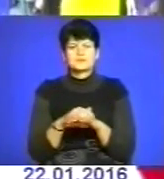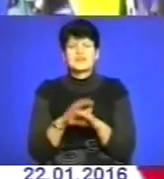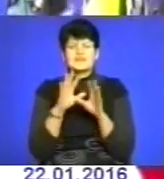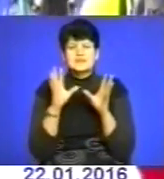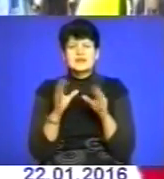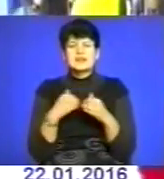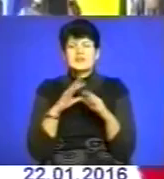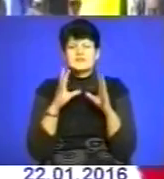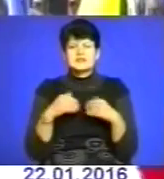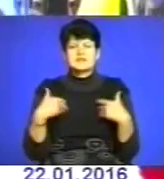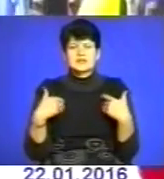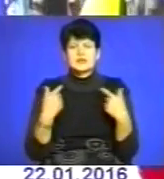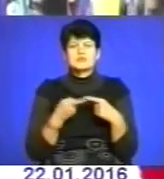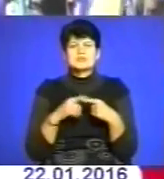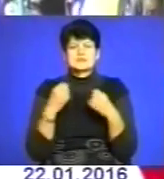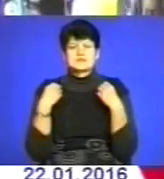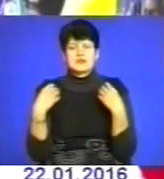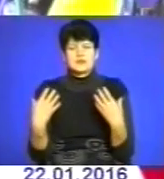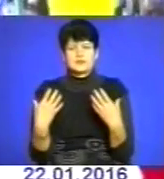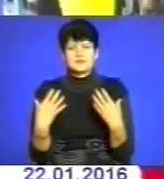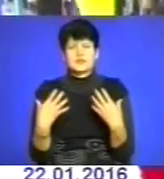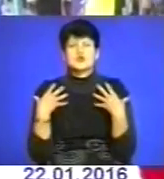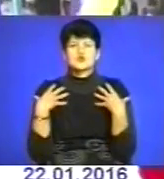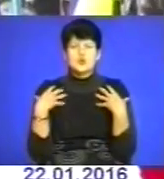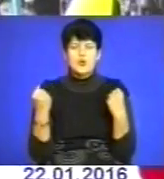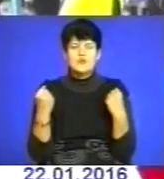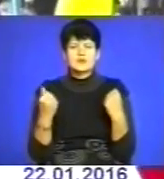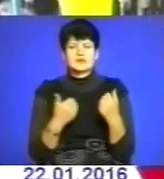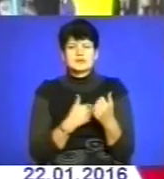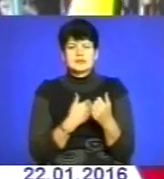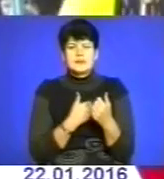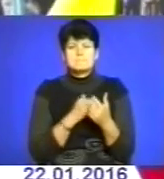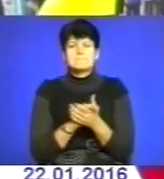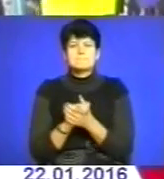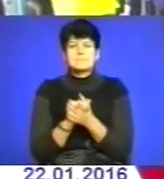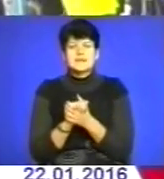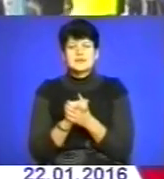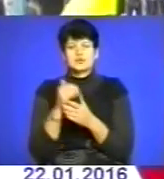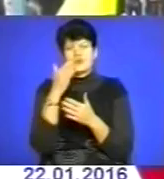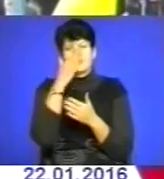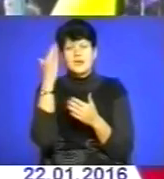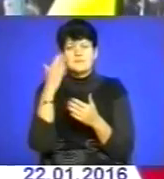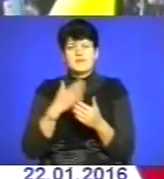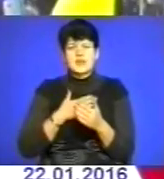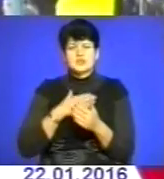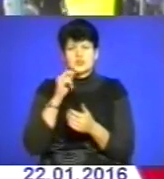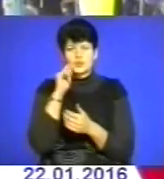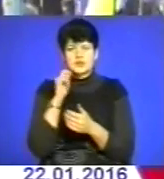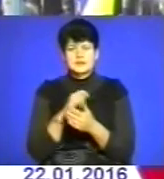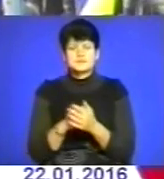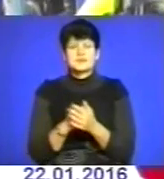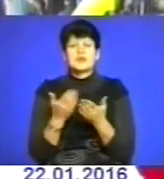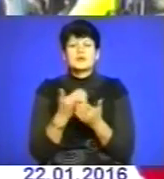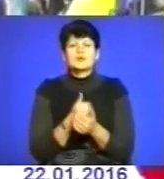взагалі, я всіх вітаю з цим святом. Здоров'я, натхнення, мирного неба в нашій Україні. Якою ви